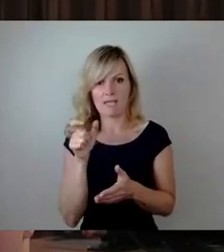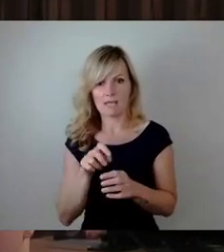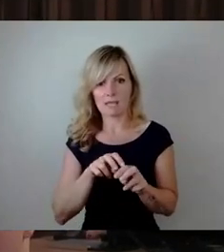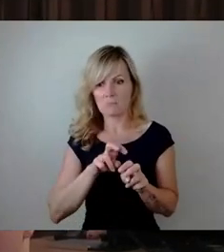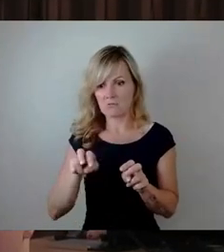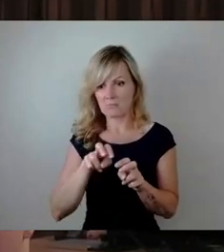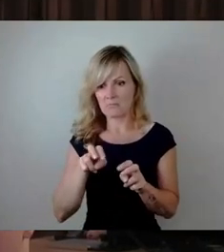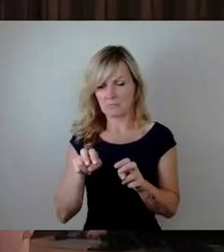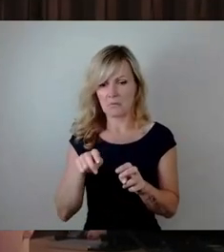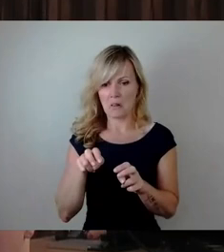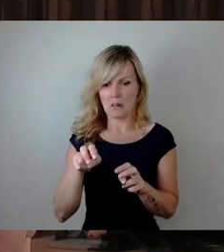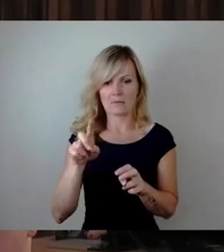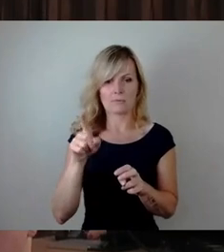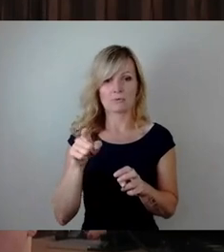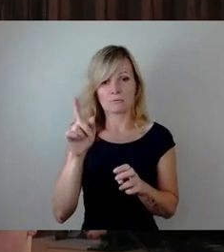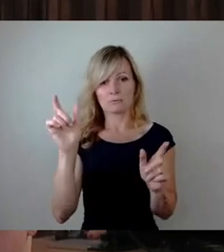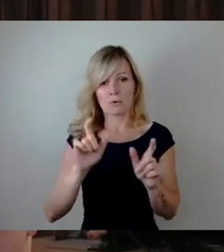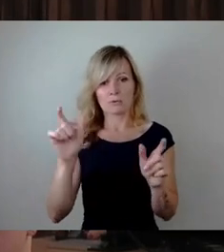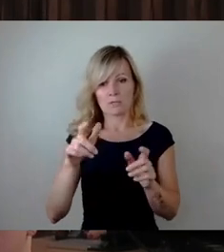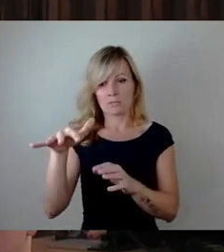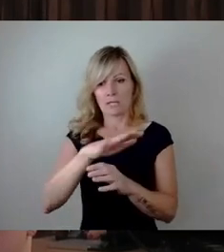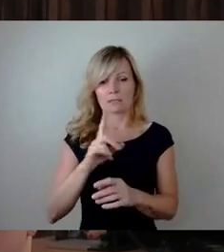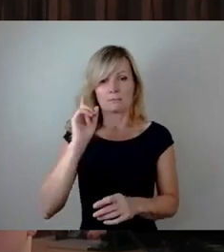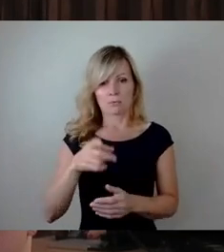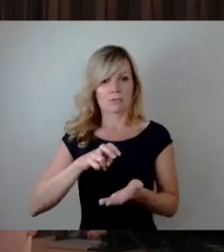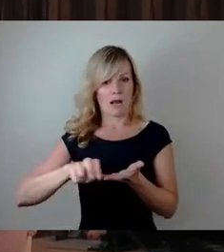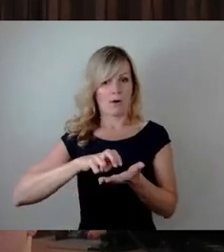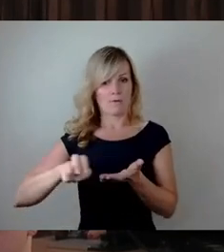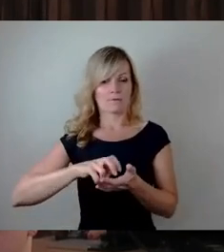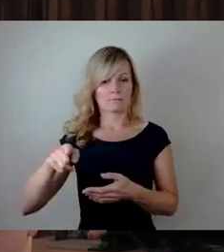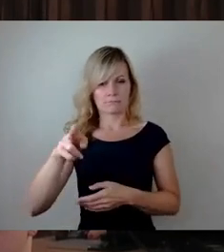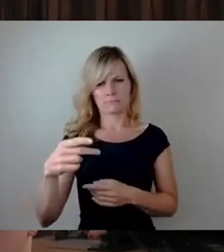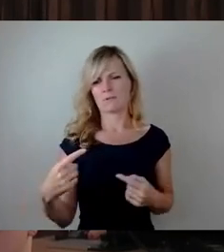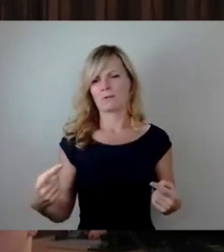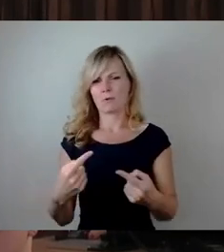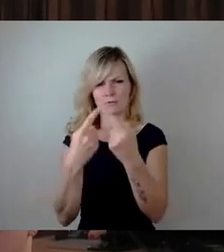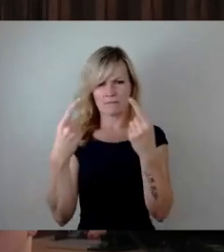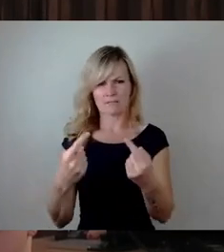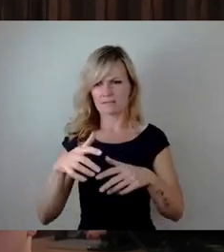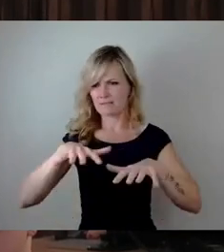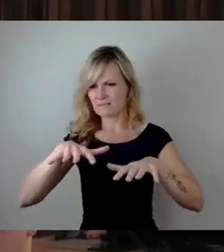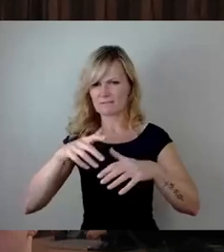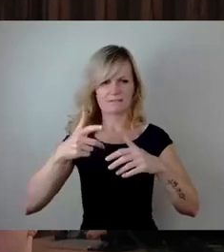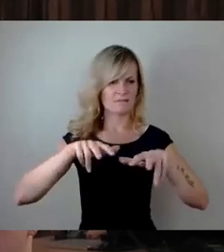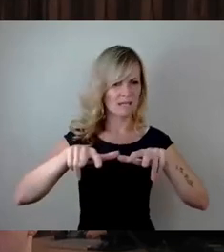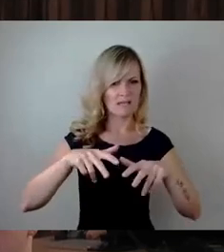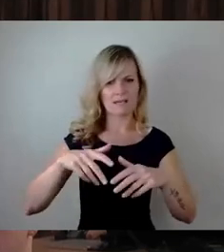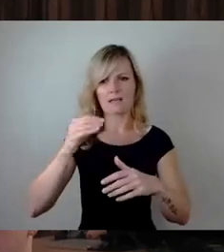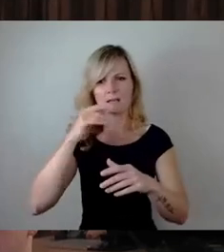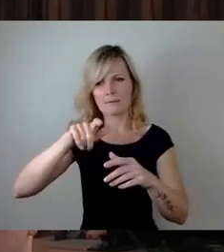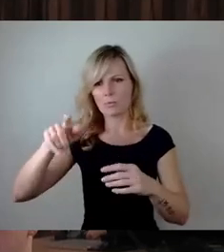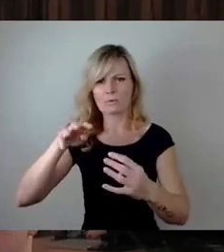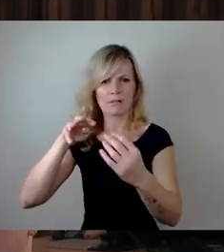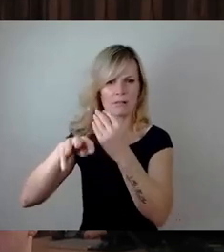dann zum Konzertgelände laufen mussten. Da gab es dann Konflikte mit dem Verkehr vor Ort, mit den Anwohnern und so weiter. Lief alles insgesamt